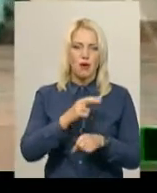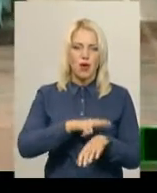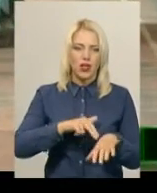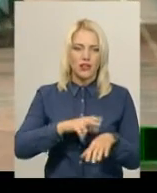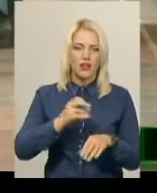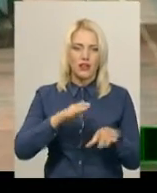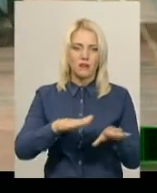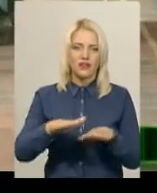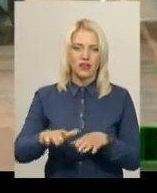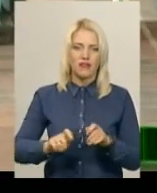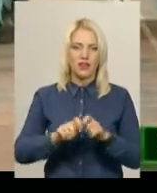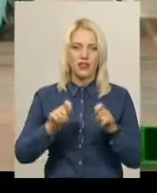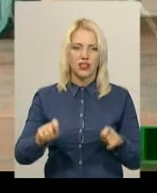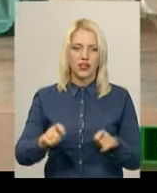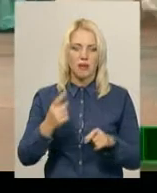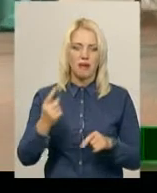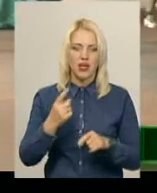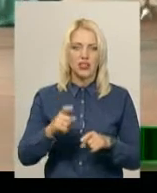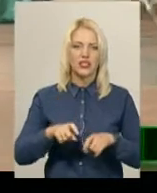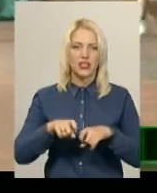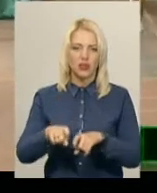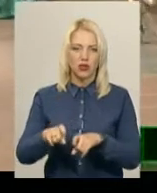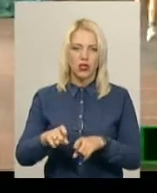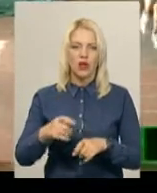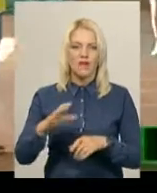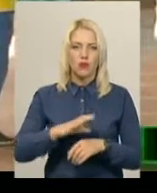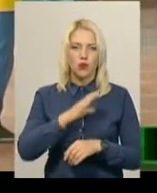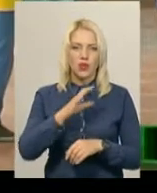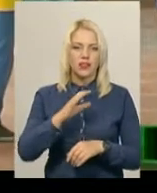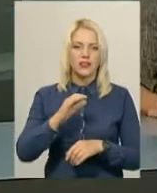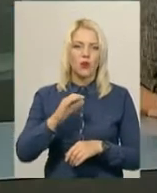Відкрита першість з легкої атлетики відбулася в обласному центрі.